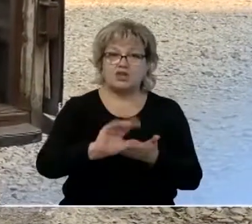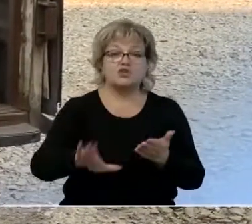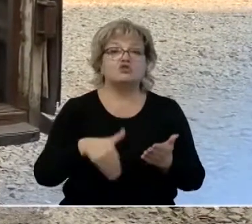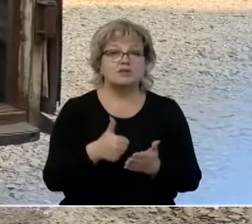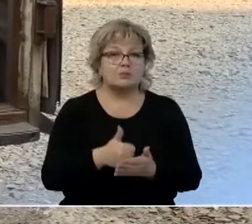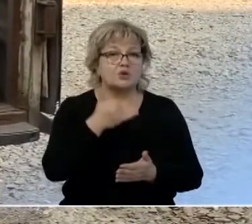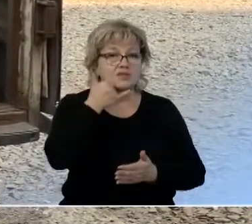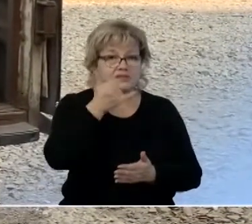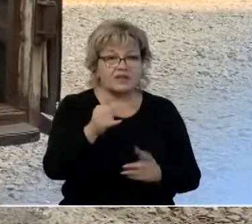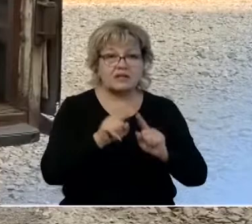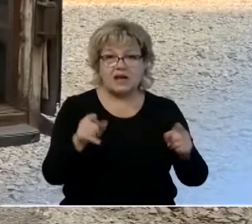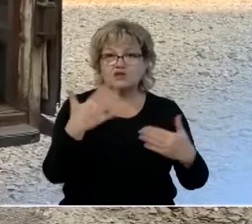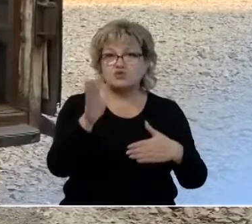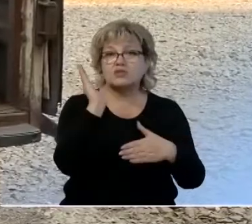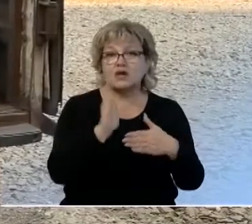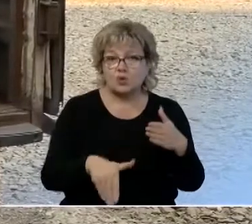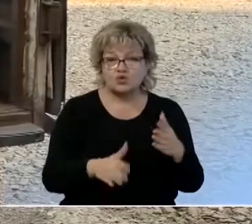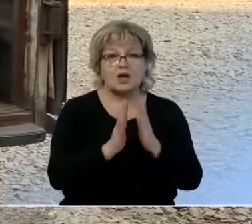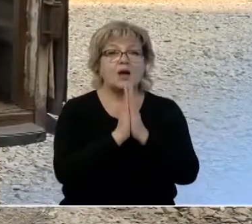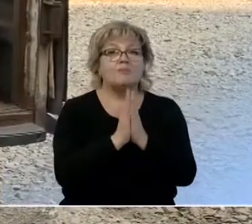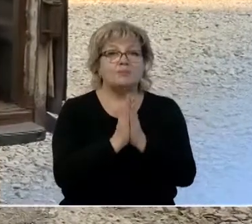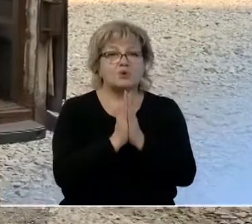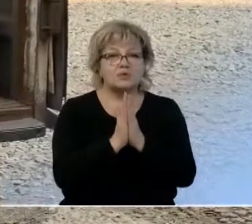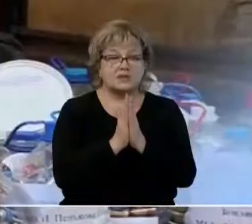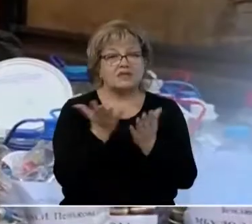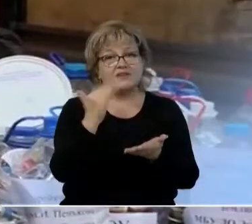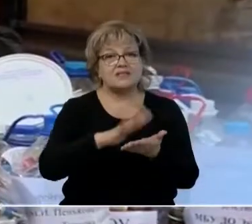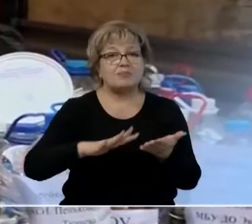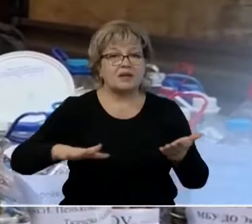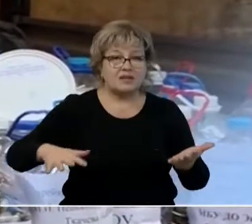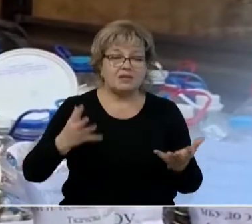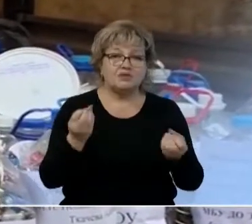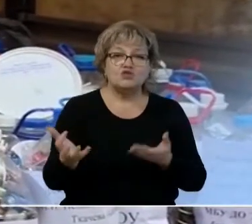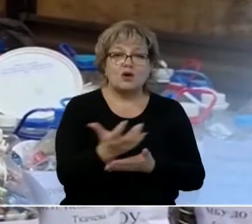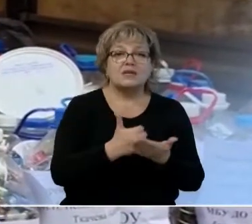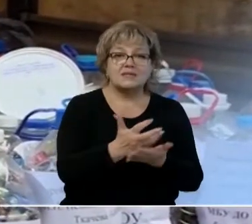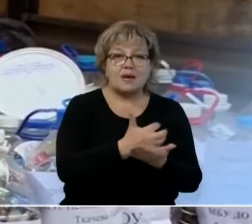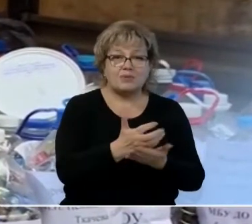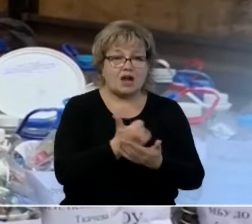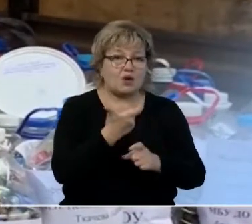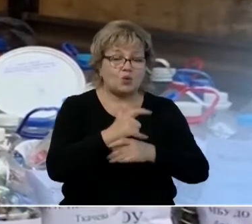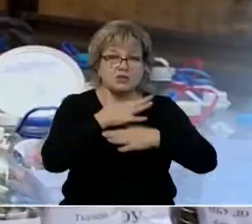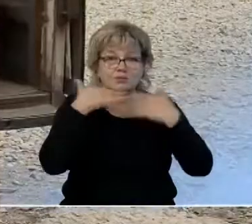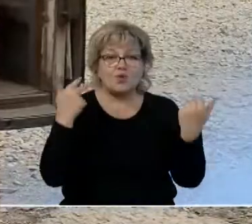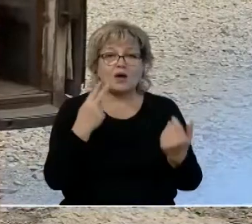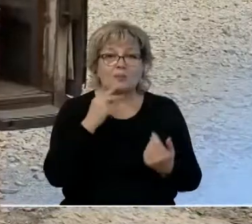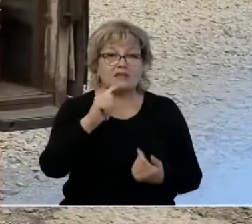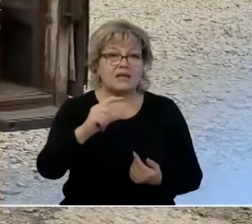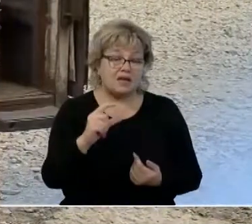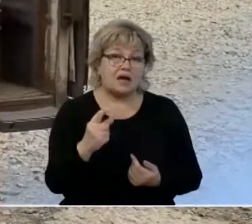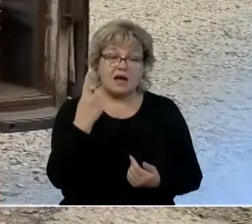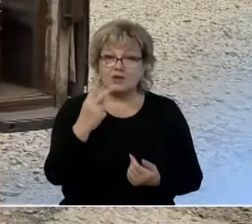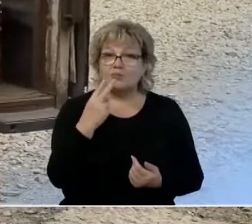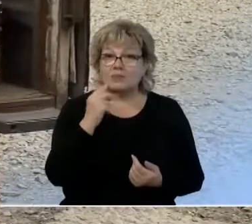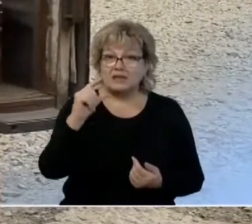пор звонят, акция уже закончилась, не звонят, просят, давайте продлим. Мы еще насобирали очень много батареек. От одной